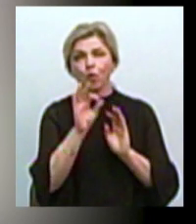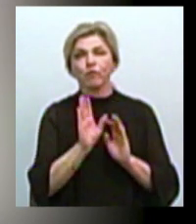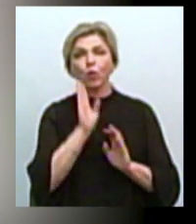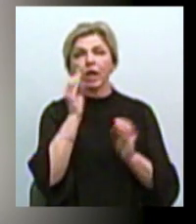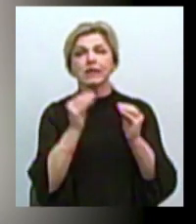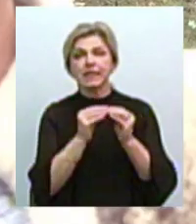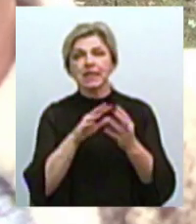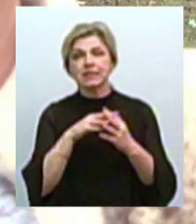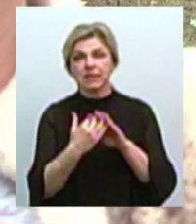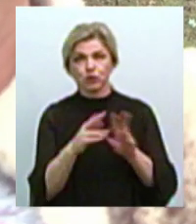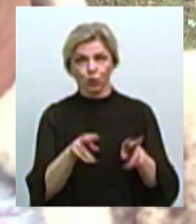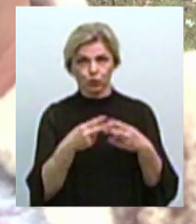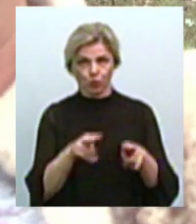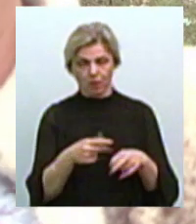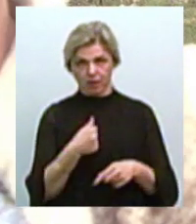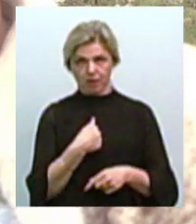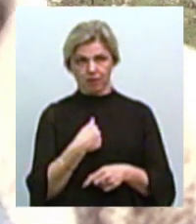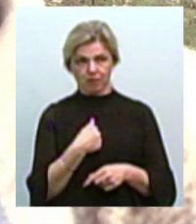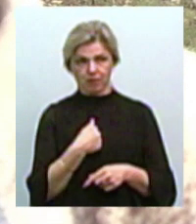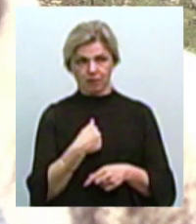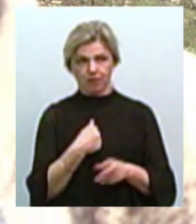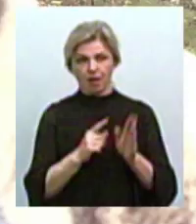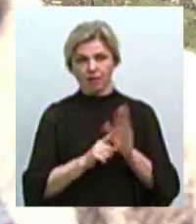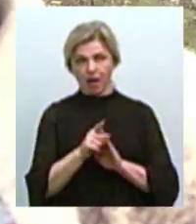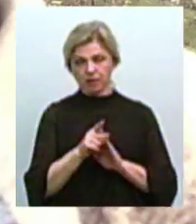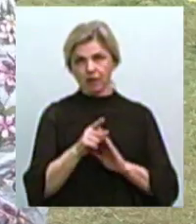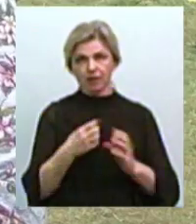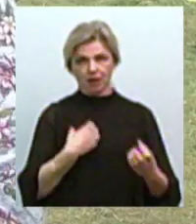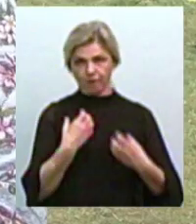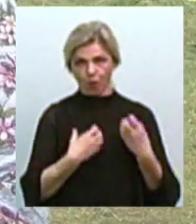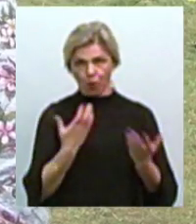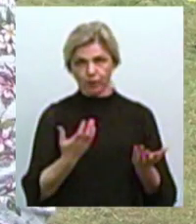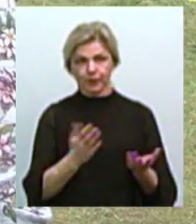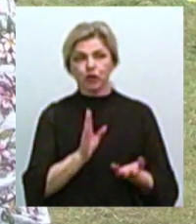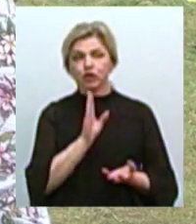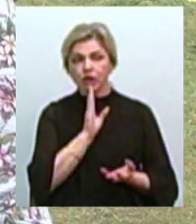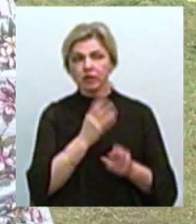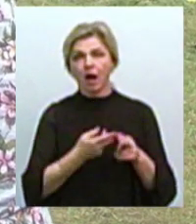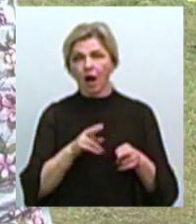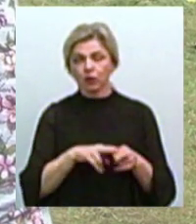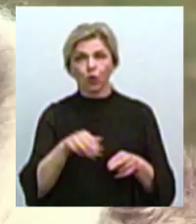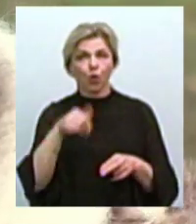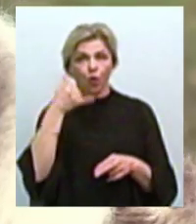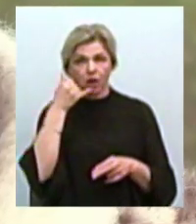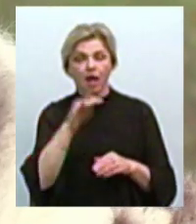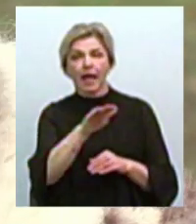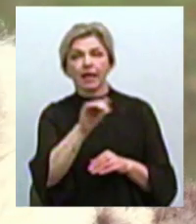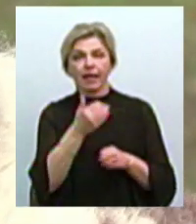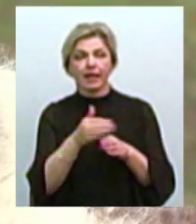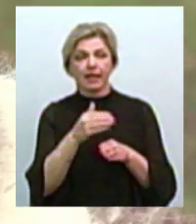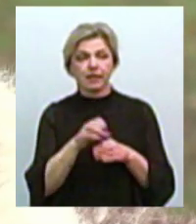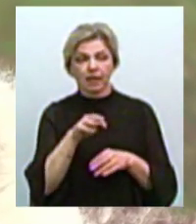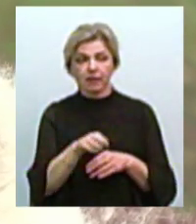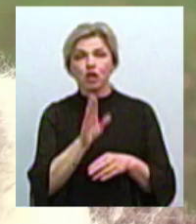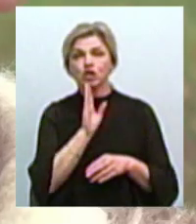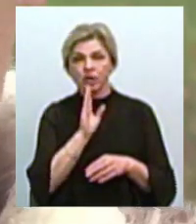сільському клубі. Та я тоді забила, звичайно, тривогу. Жінку, яка, за словами колектора, брала кредит, Наталія Паначій